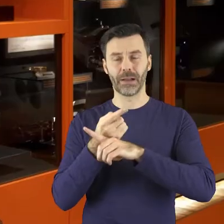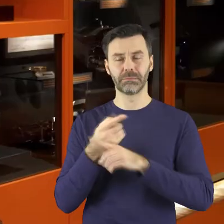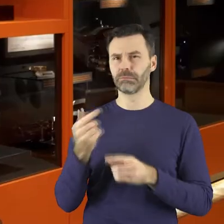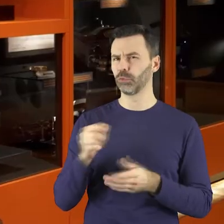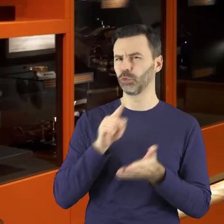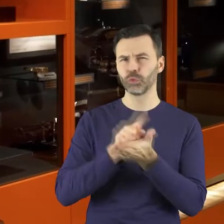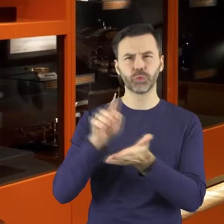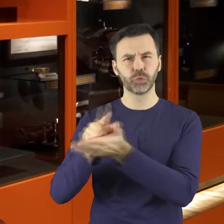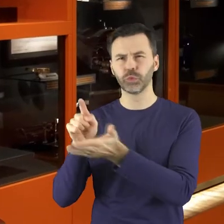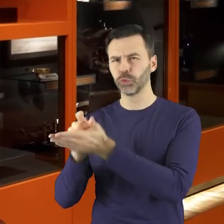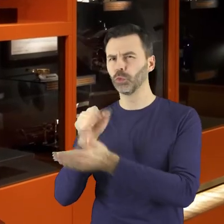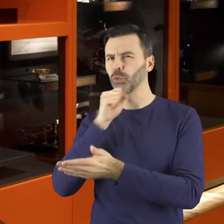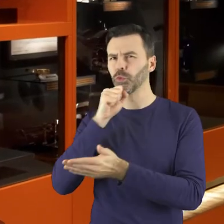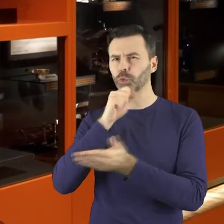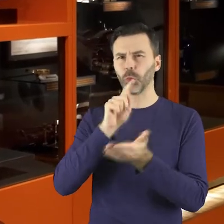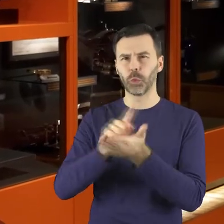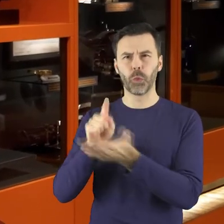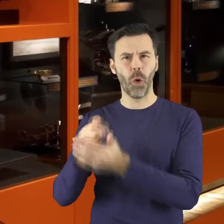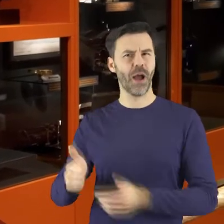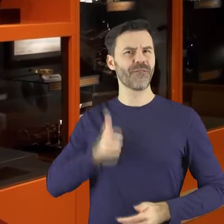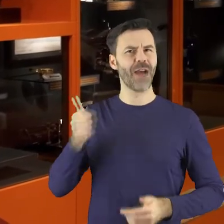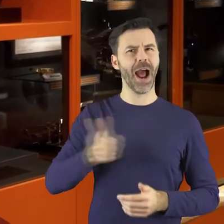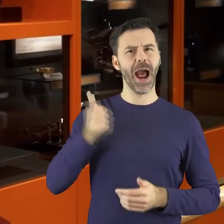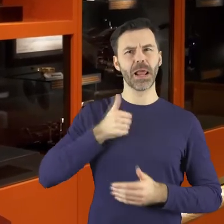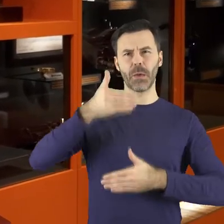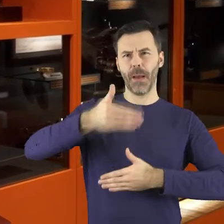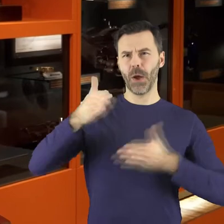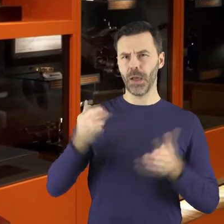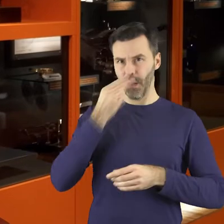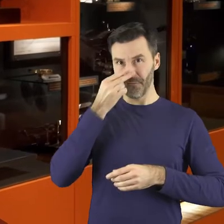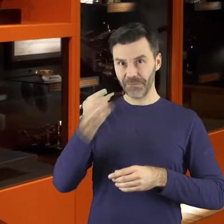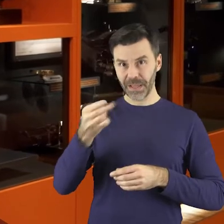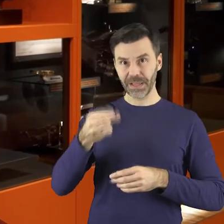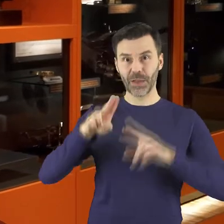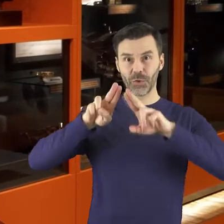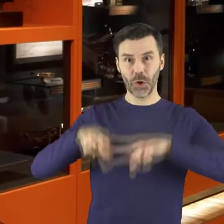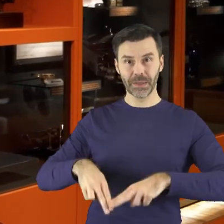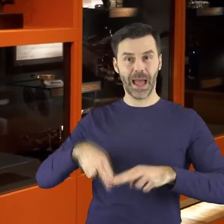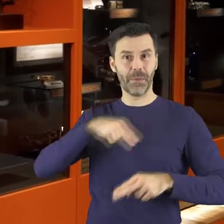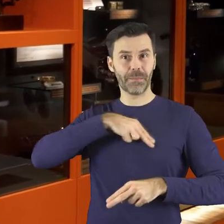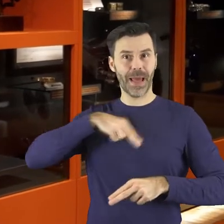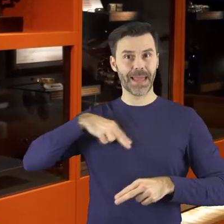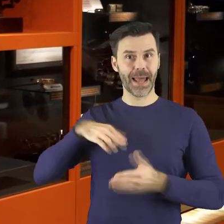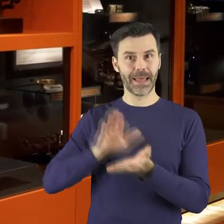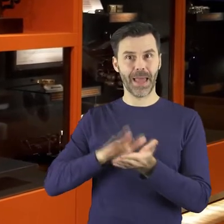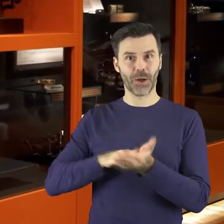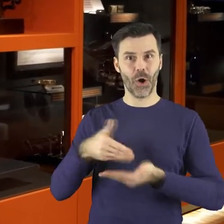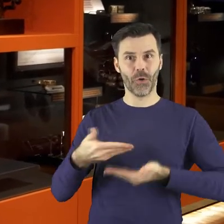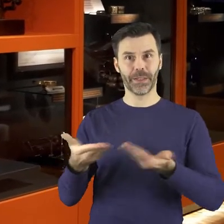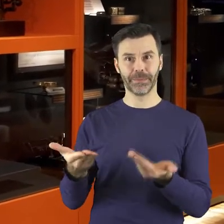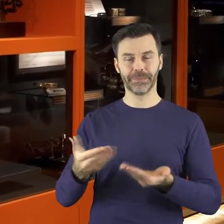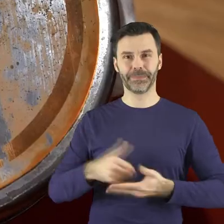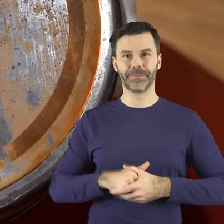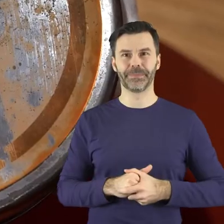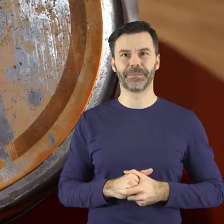odnosiła ona największe sukcesy, którymi chętnie chwaliła się na opakowaniach. Widać tutaj pozostałości po zabarwieniu